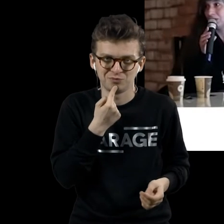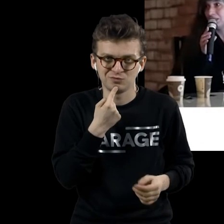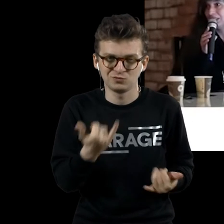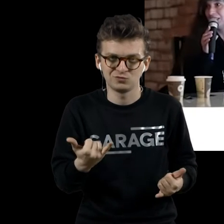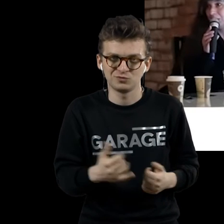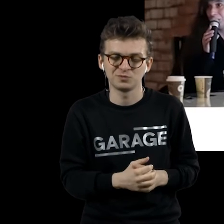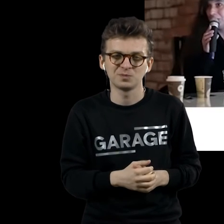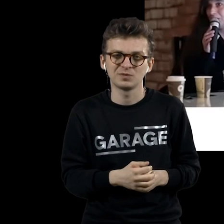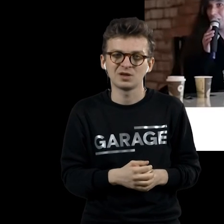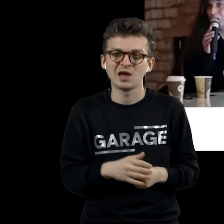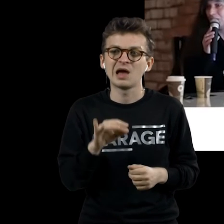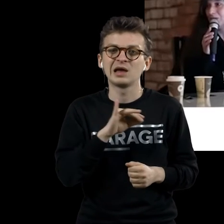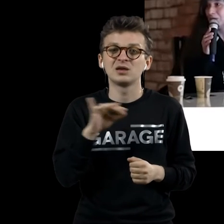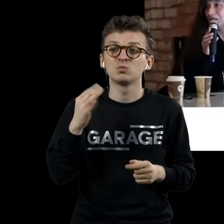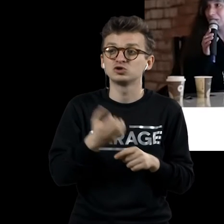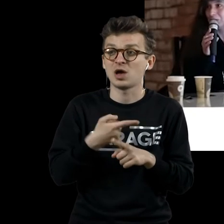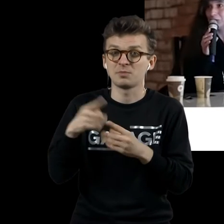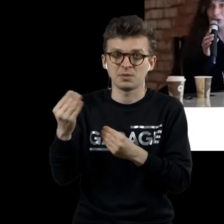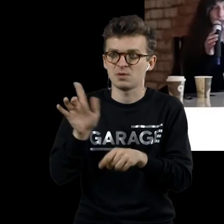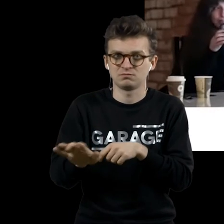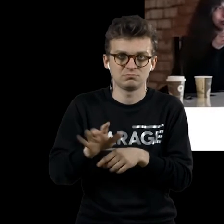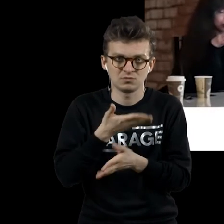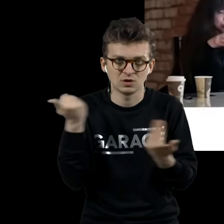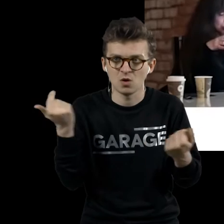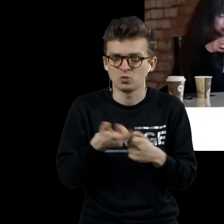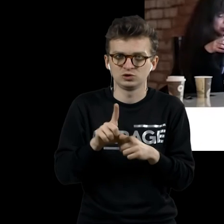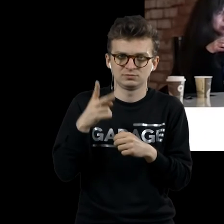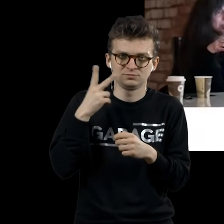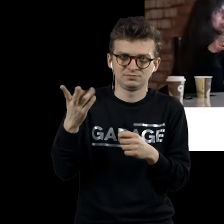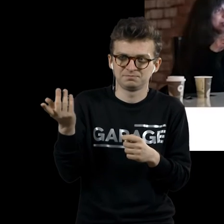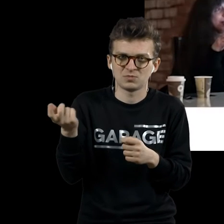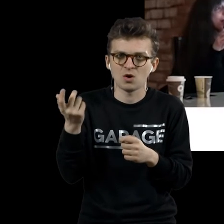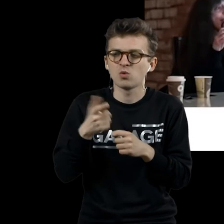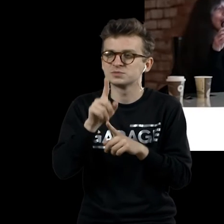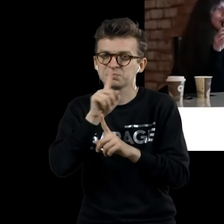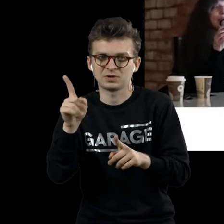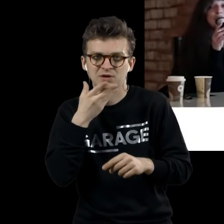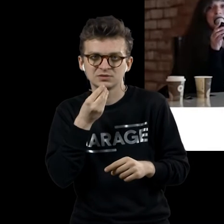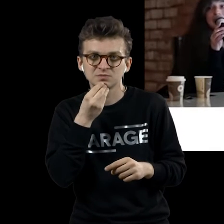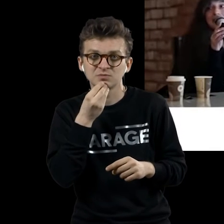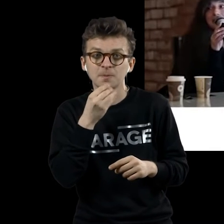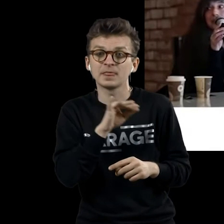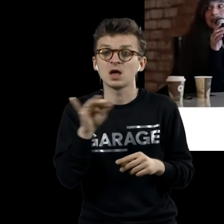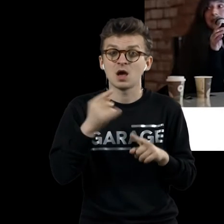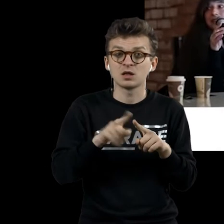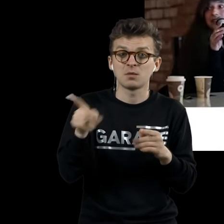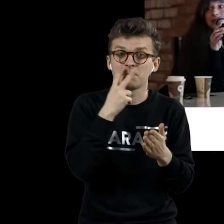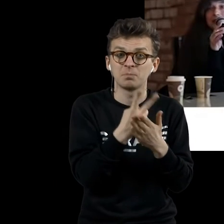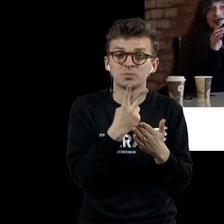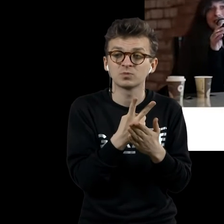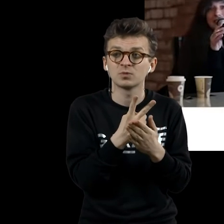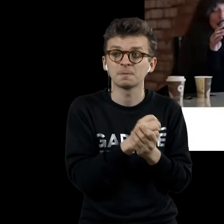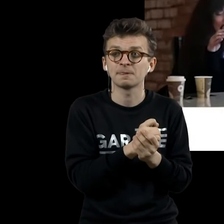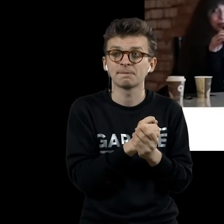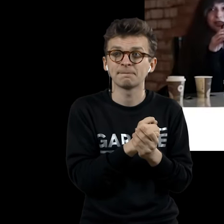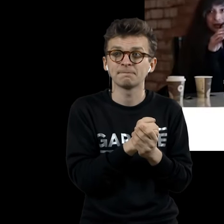сегодня. Это предмет, который не производится. Предмет очень красивый, эффектный. И выставляется, опять-таки, произведением